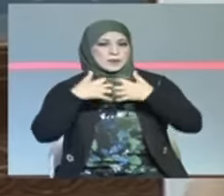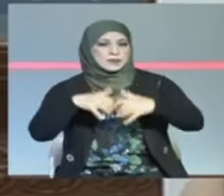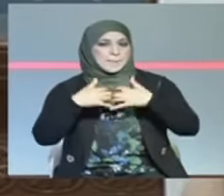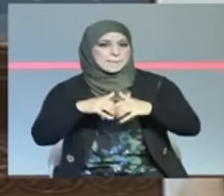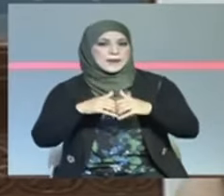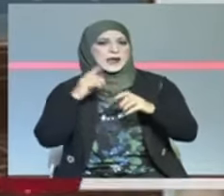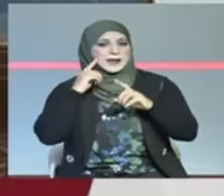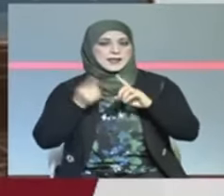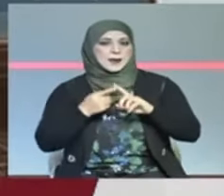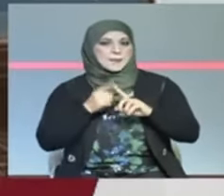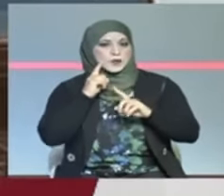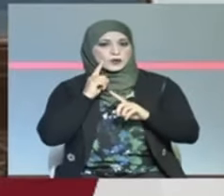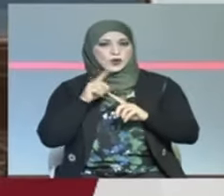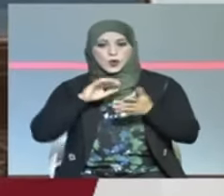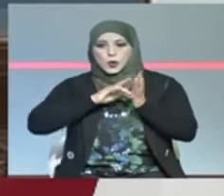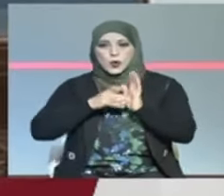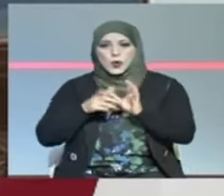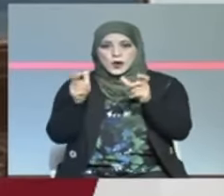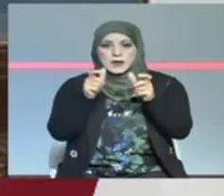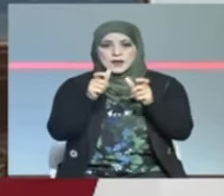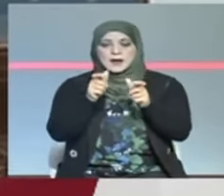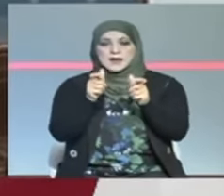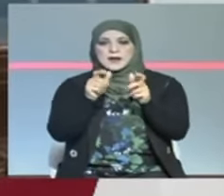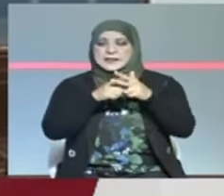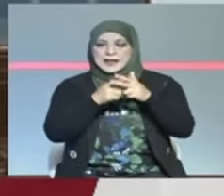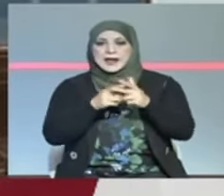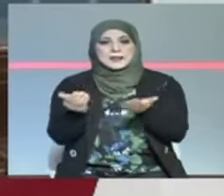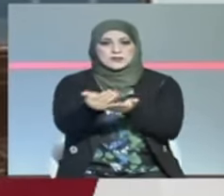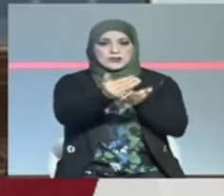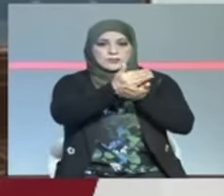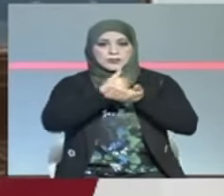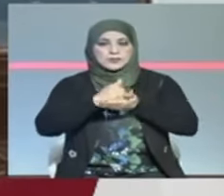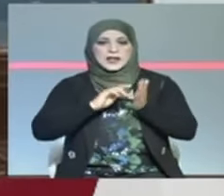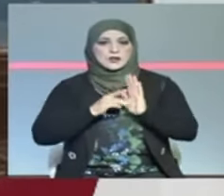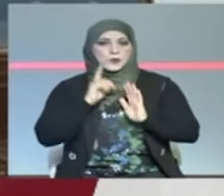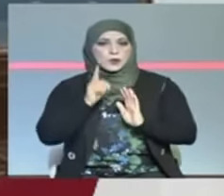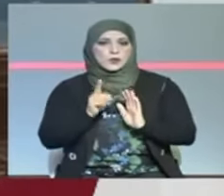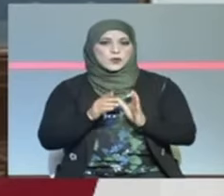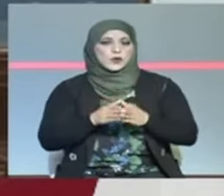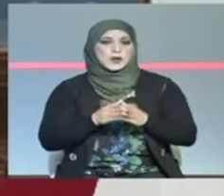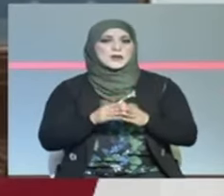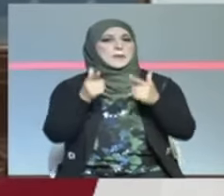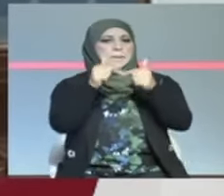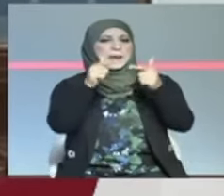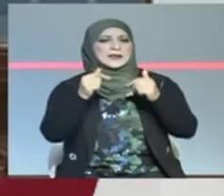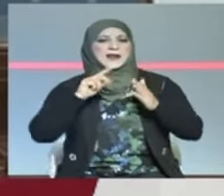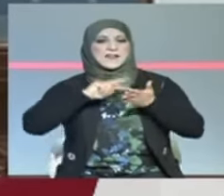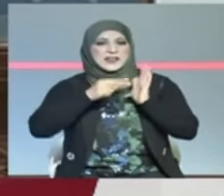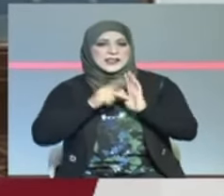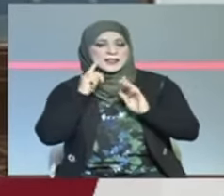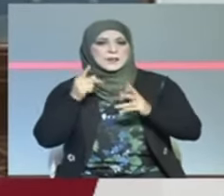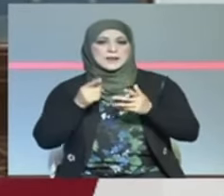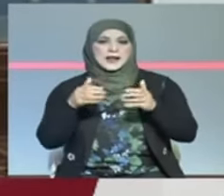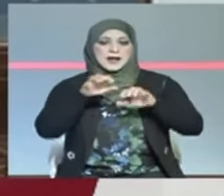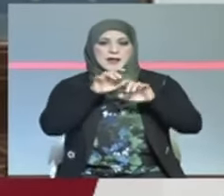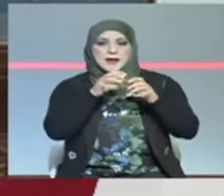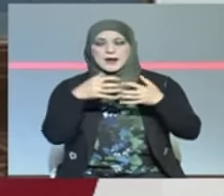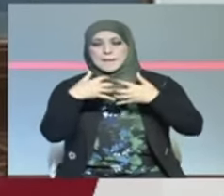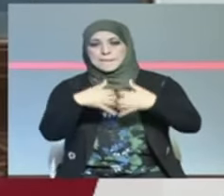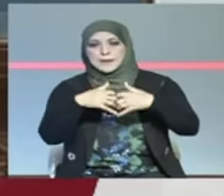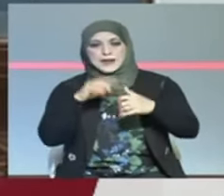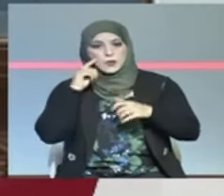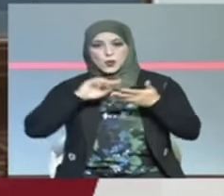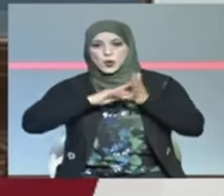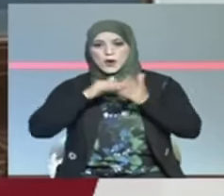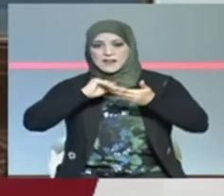يجمع فيه صناعيين كسوها في الميتاليرجي في الديسبوزيتيف سانيتير وتفهموا على أن